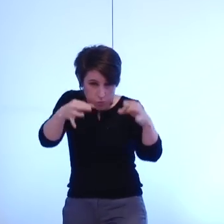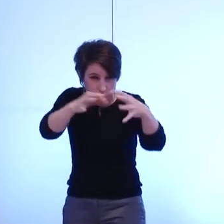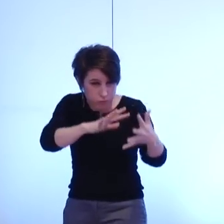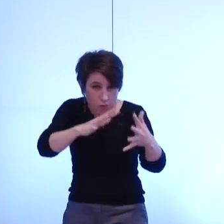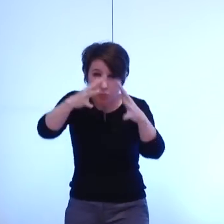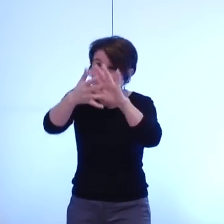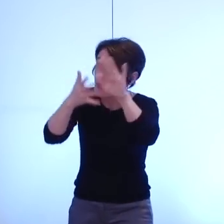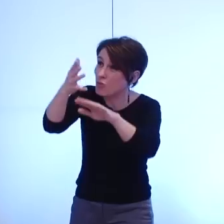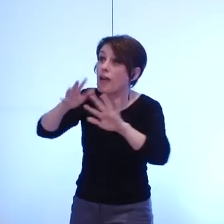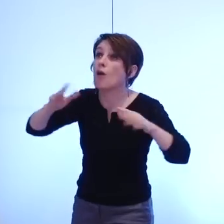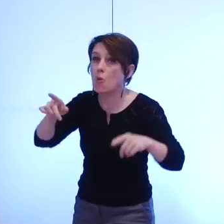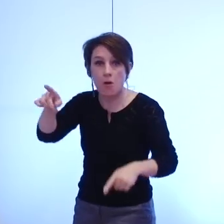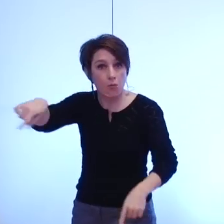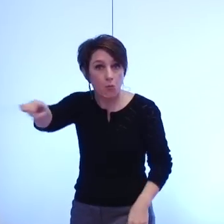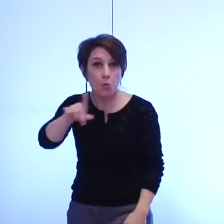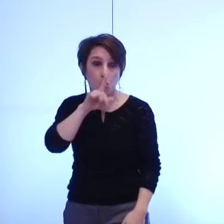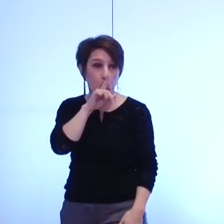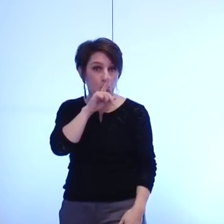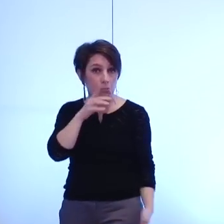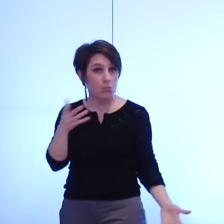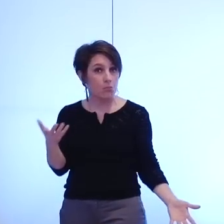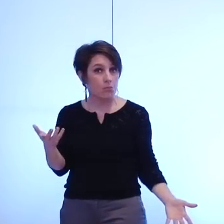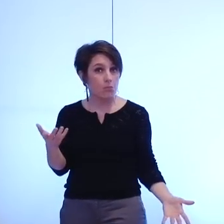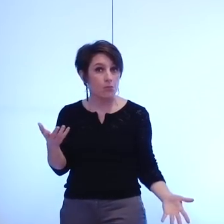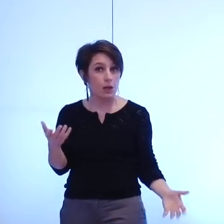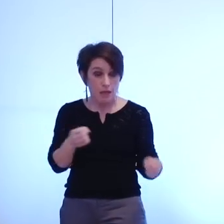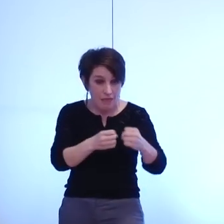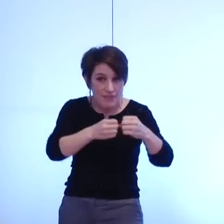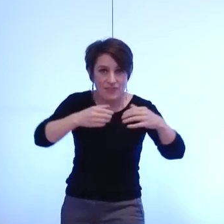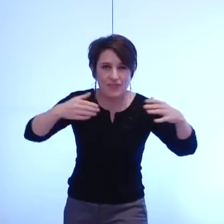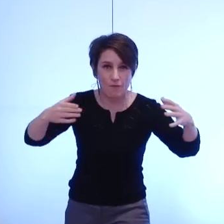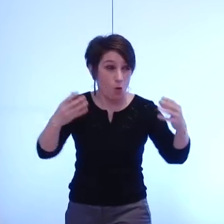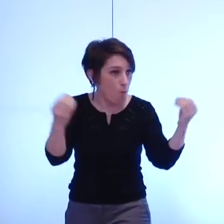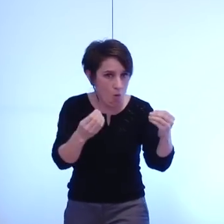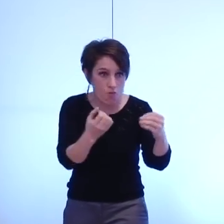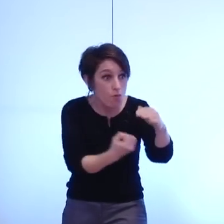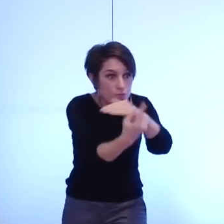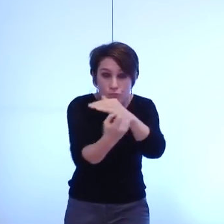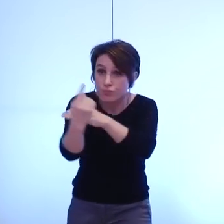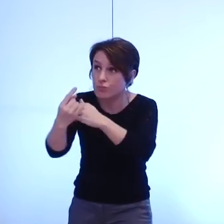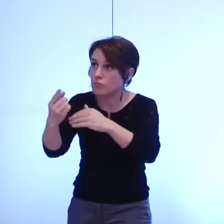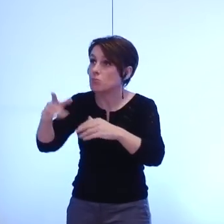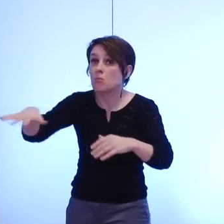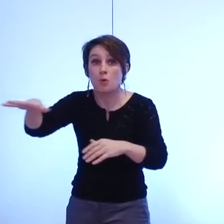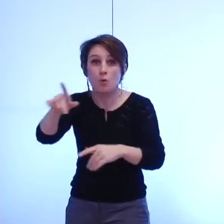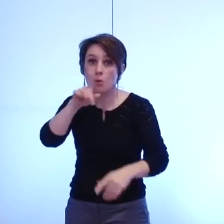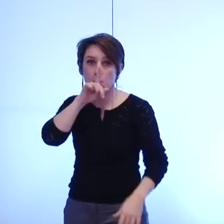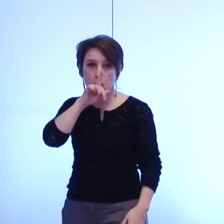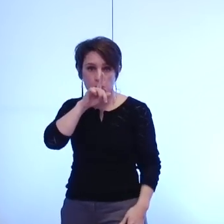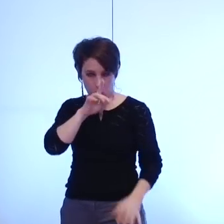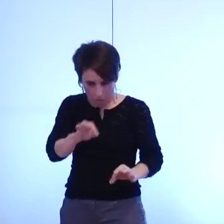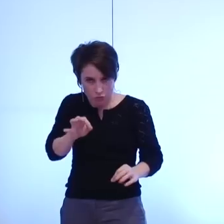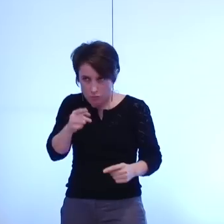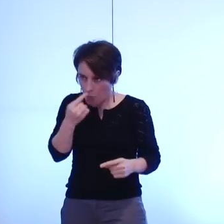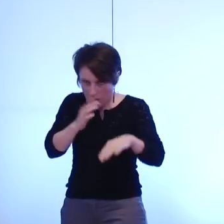ils voyaient tout simplement là où se permet le développement où se fera le développement demain c'est bien de cela dont on